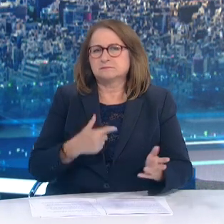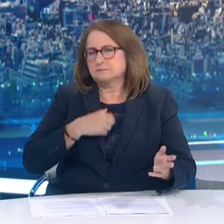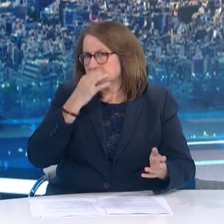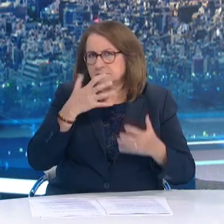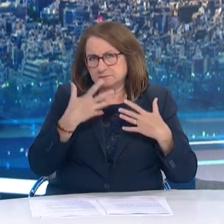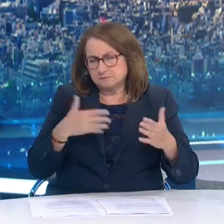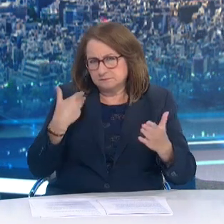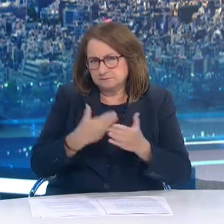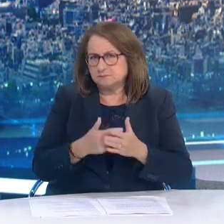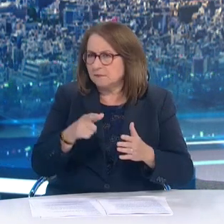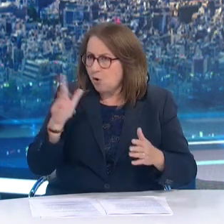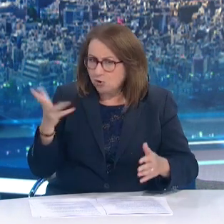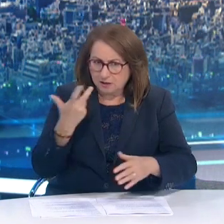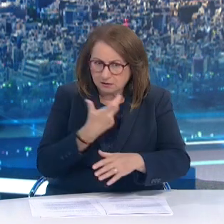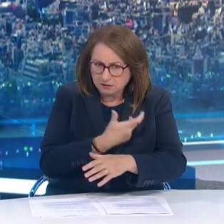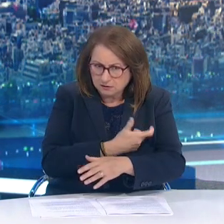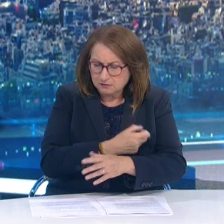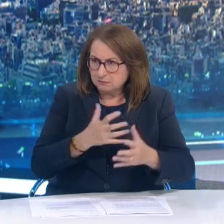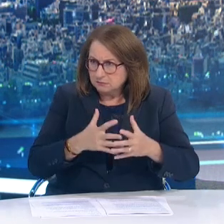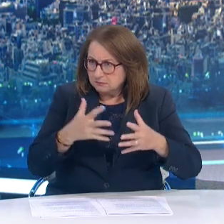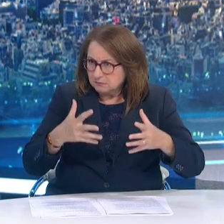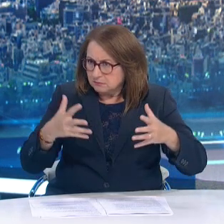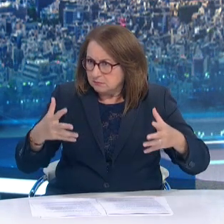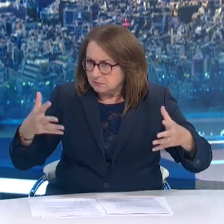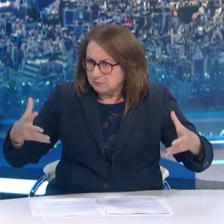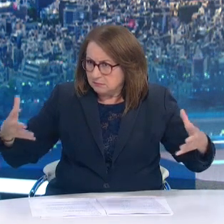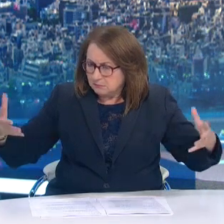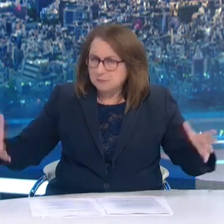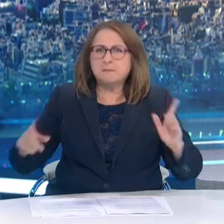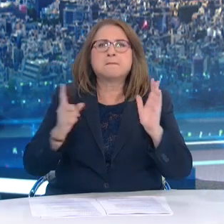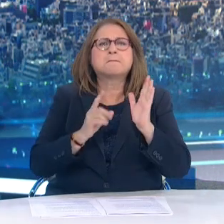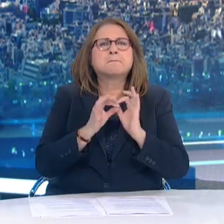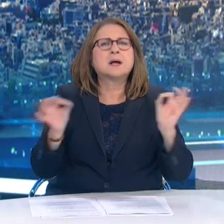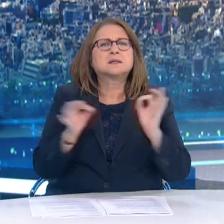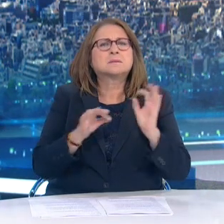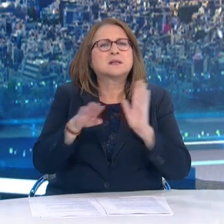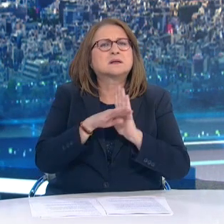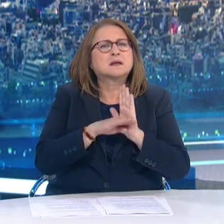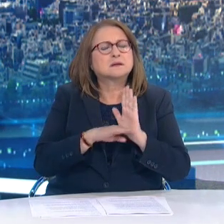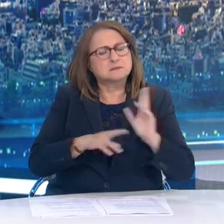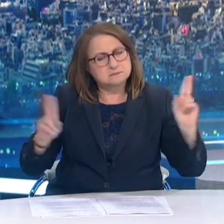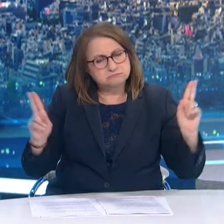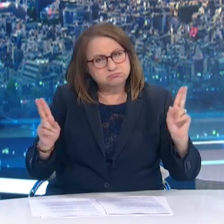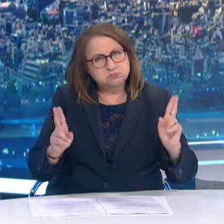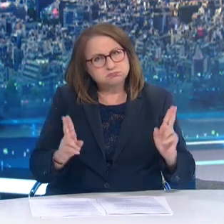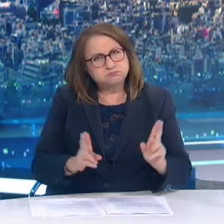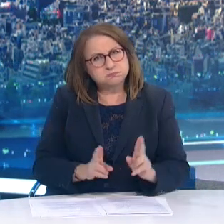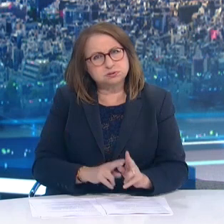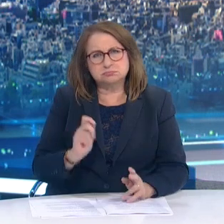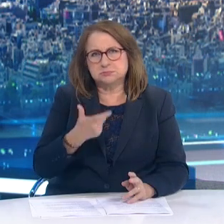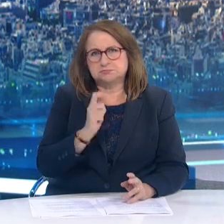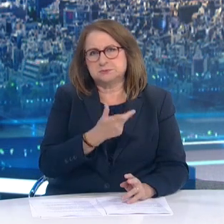Σιγά σιγά έρωνται Οι περιορισμοί δηλαδή έρωνται Διότι οι εμβολιασμένοι είναι για πιο